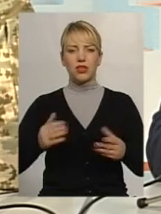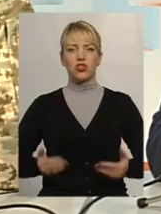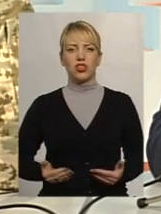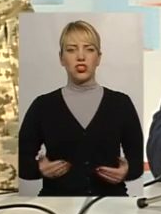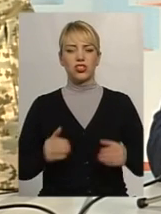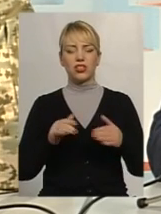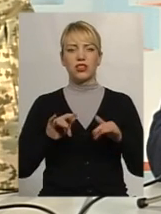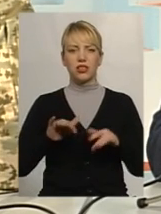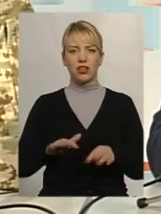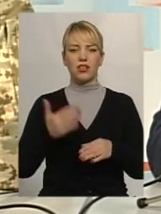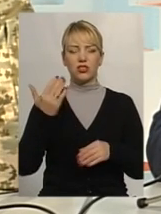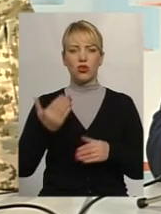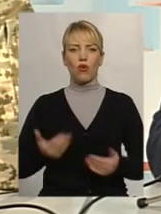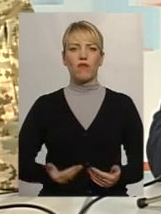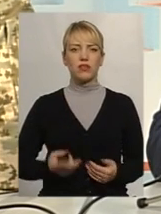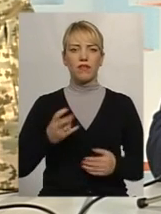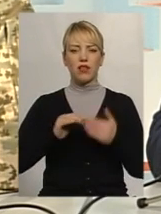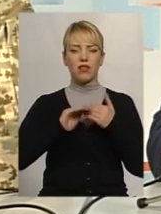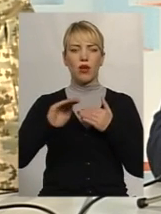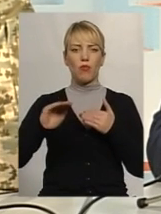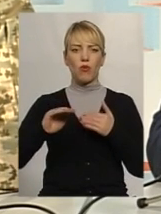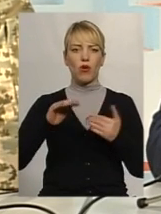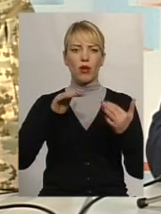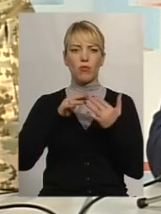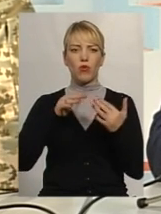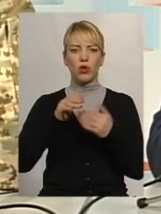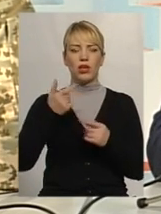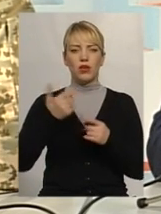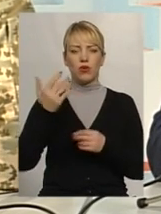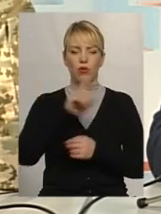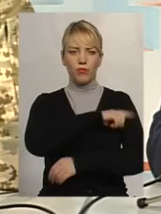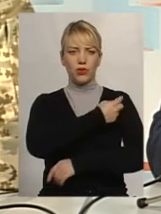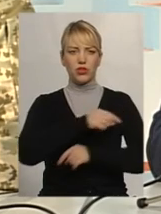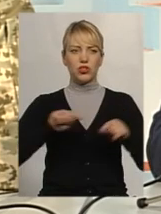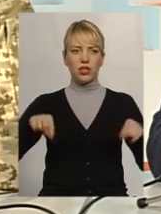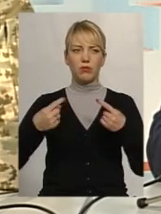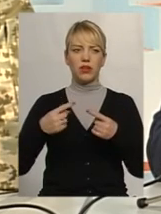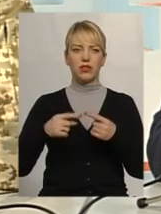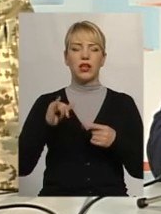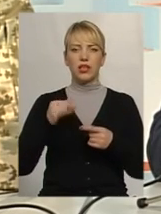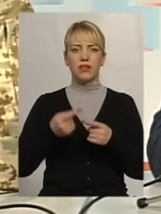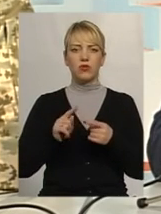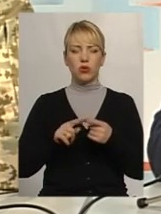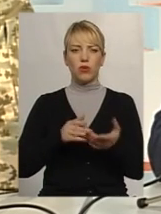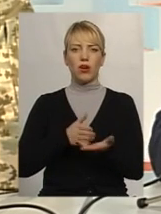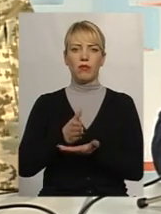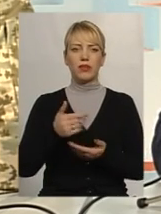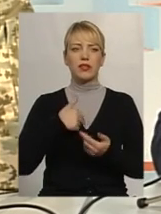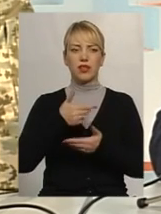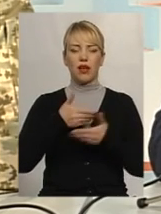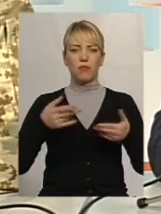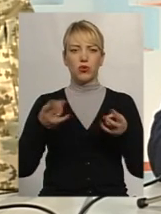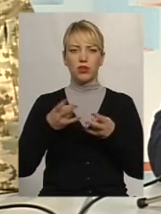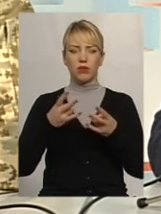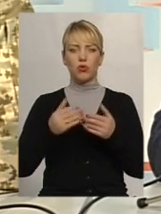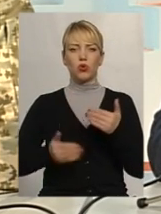виживання на полі бою, медична реабілітація, все інше. Тобто в цьому аспекті нам потрібно якраз і